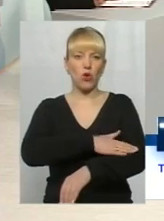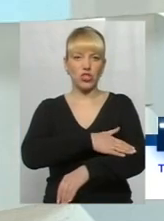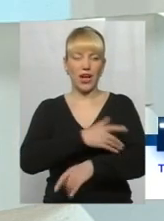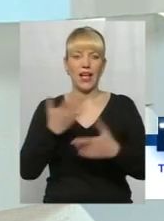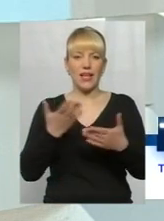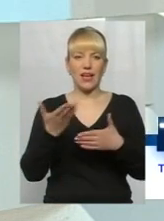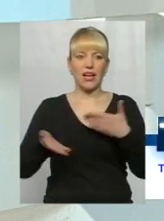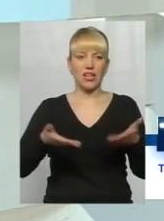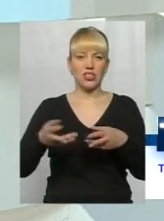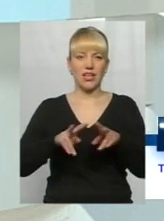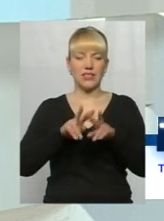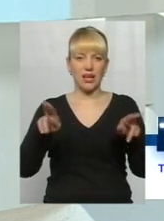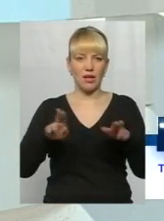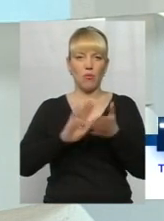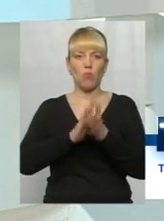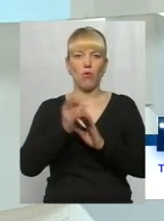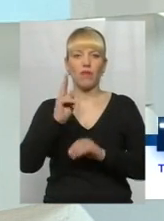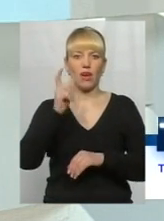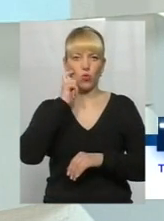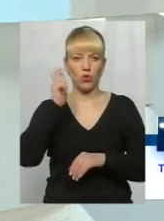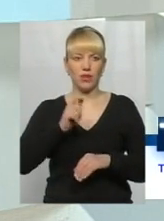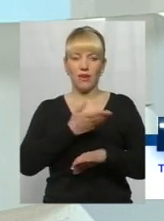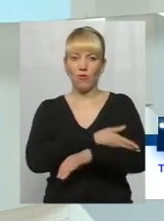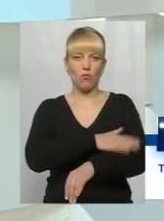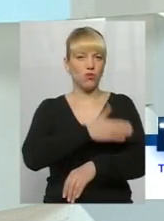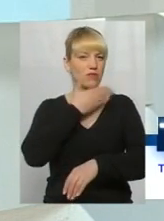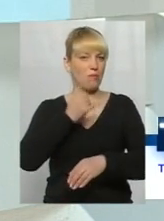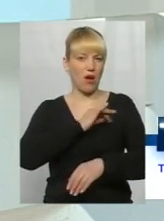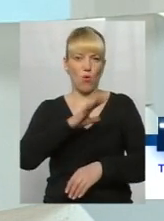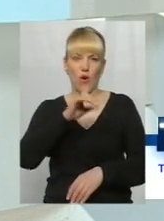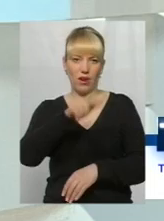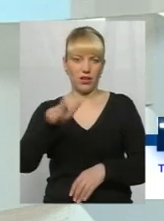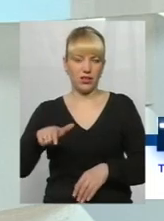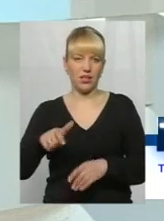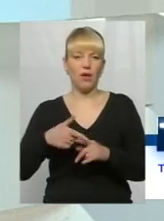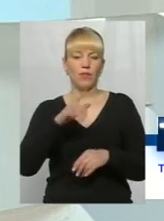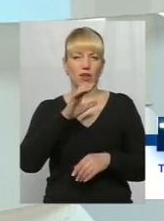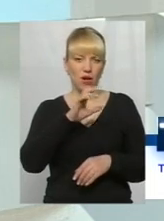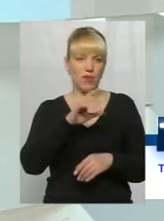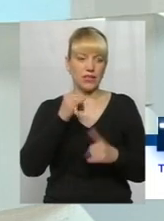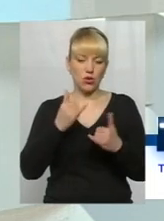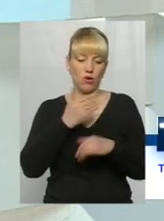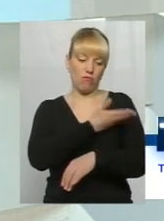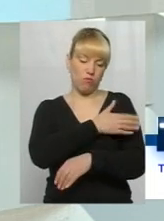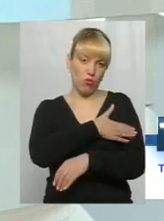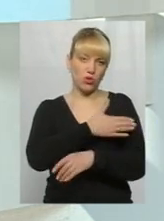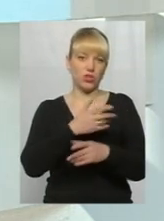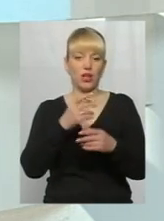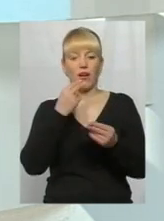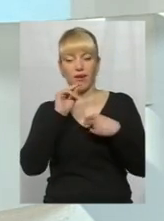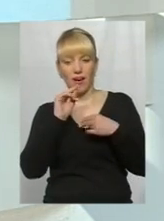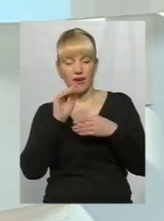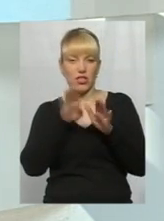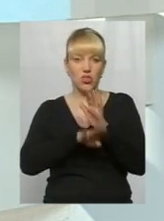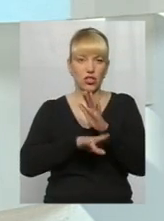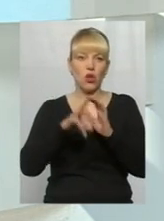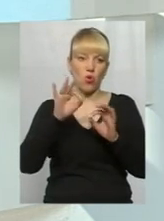йшла з такими ж стартовими умовами, як Україна. В Польщі немає олігархії. Польща розвивається сьогодні краще і гірше, але все-таки